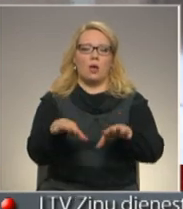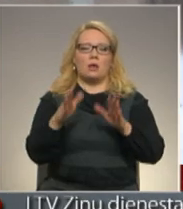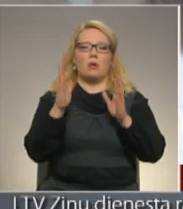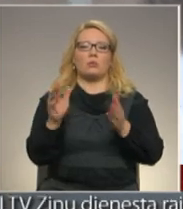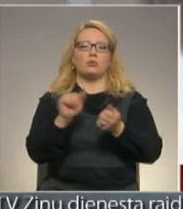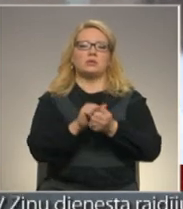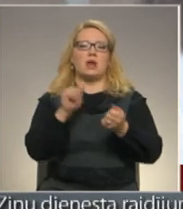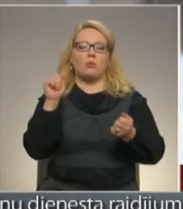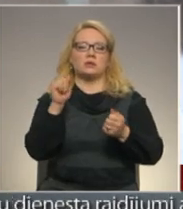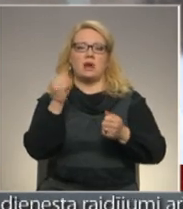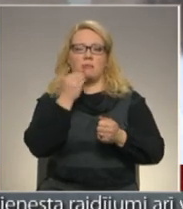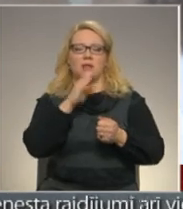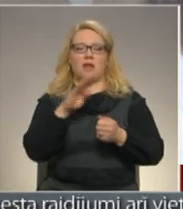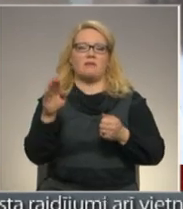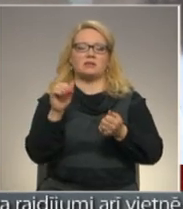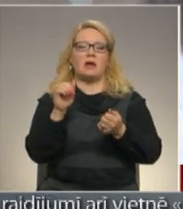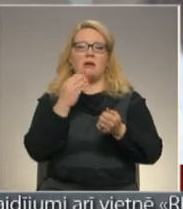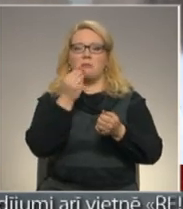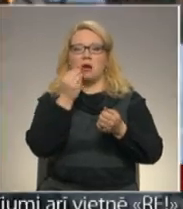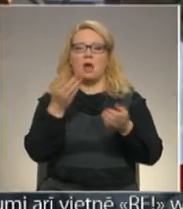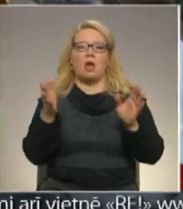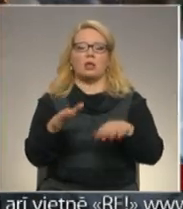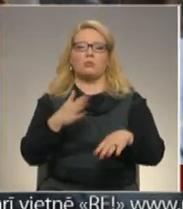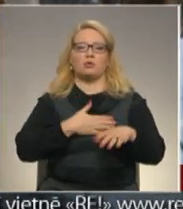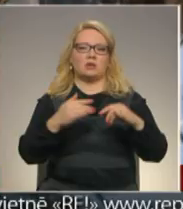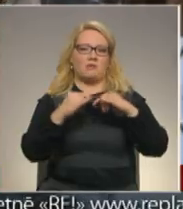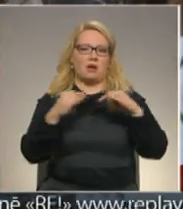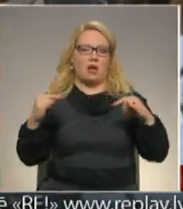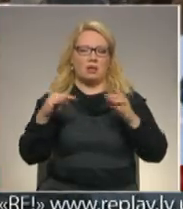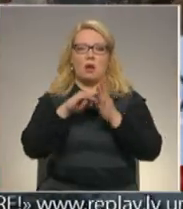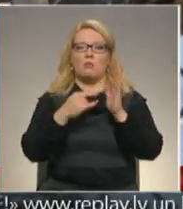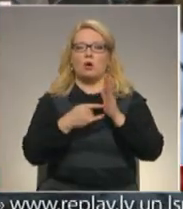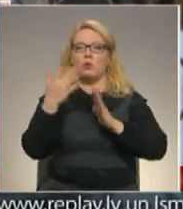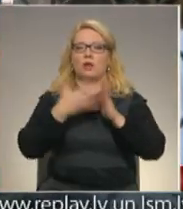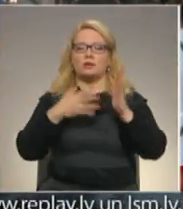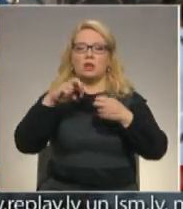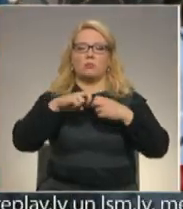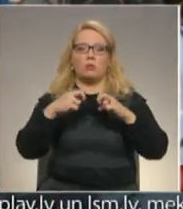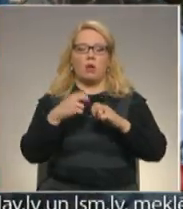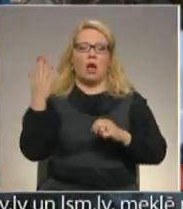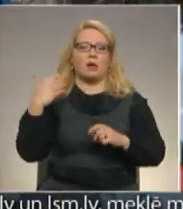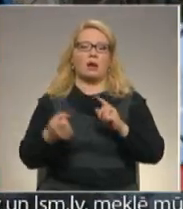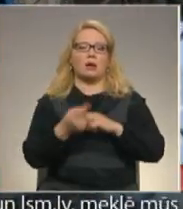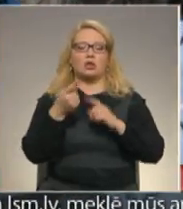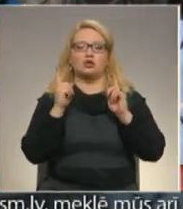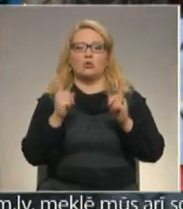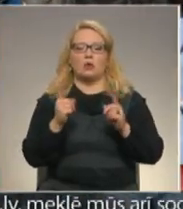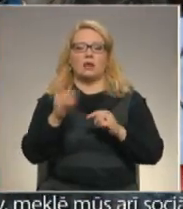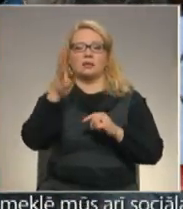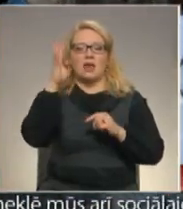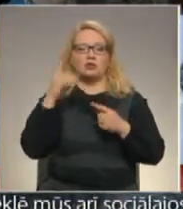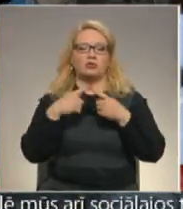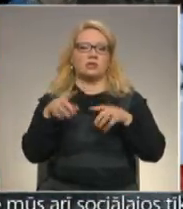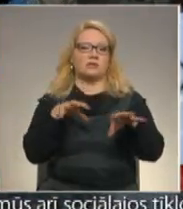sausā pārtika, nevis pārtikas atlikumi no sava galda. Līdz ar projektu atrisināta arī problēma, ko saulēk radījušas žurkas, eži un citi